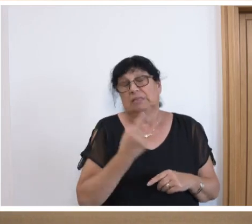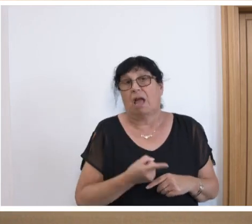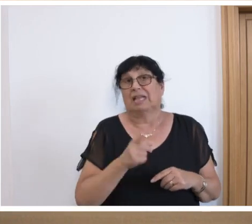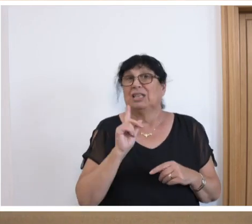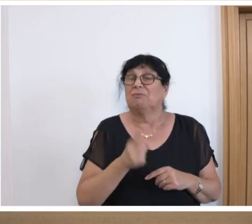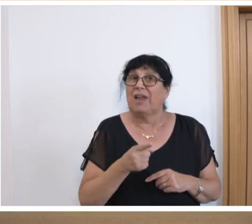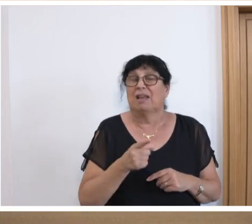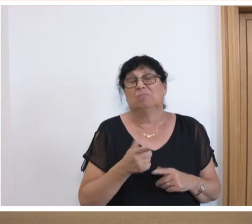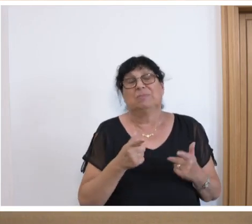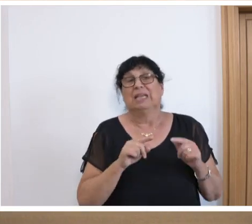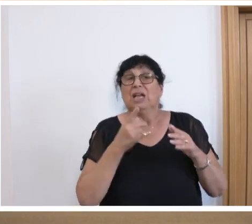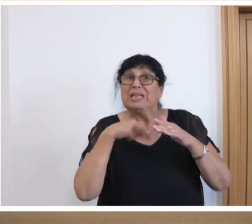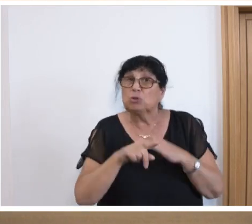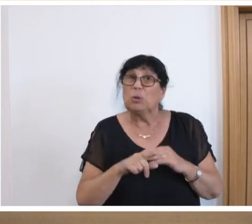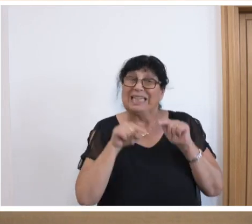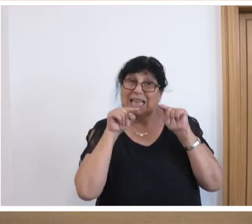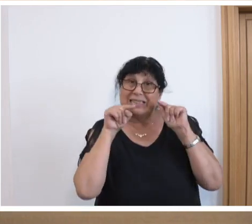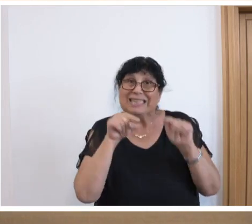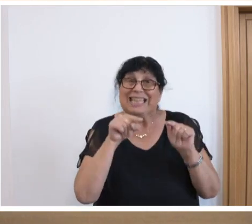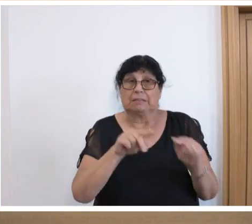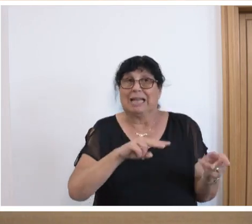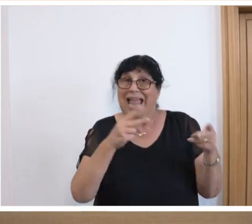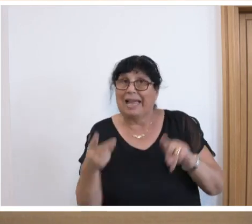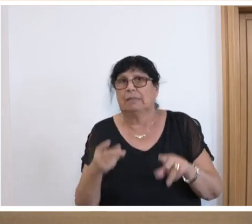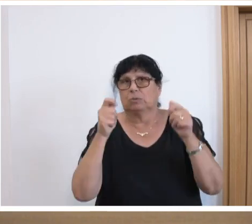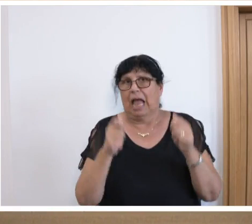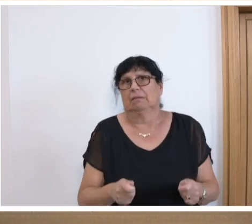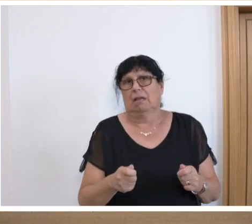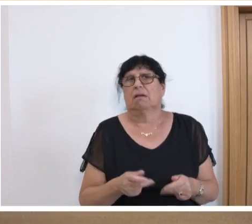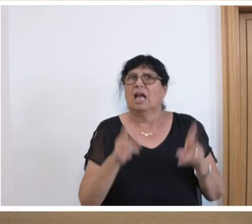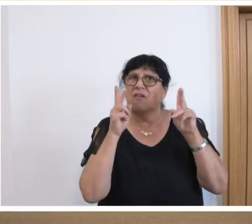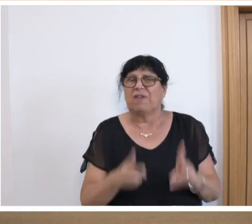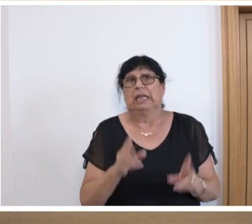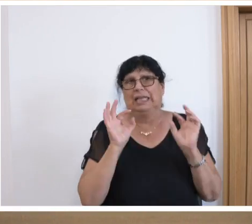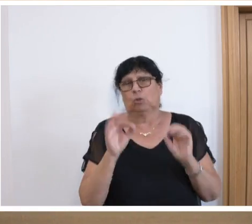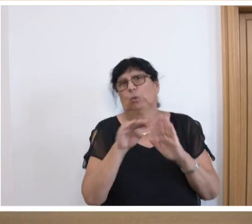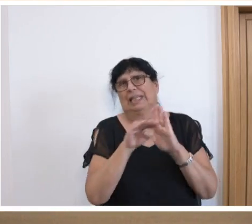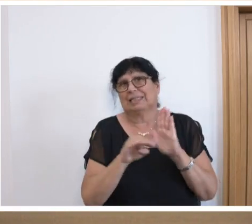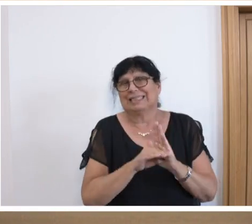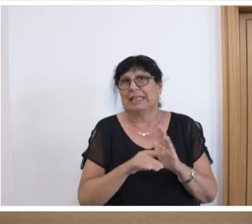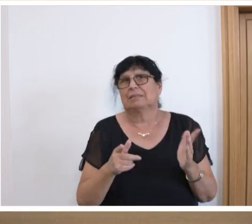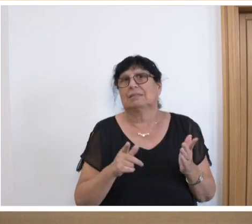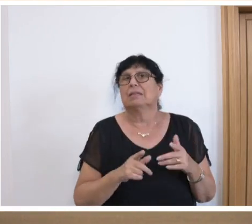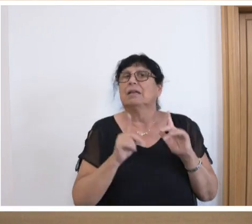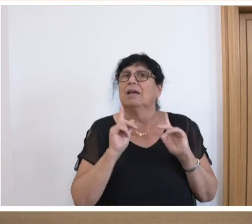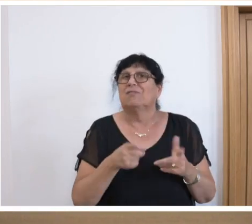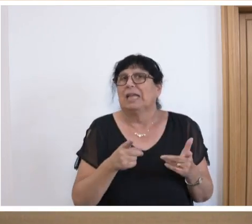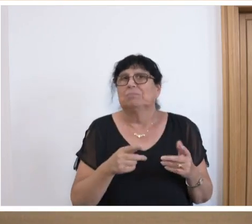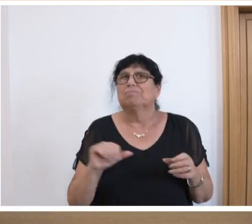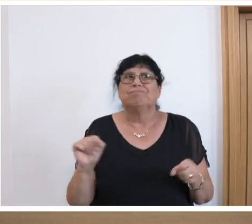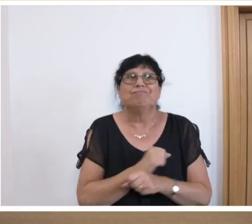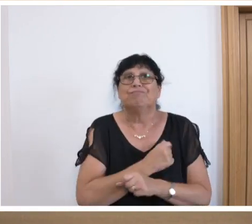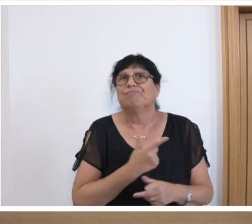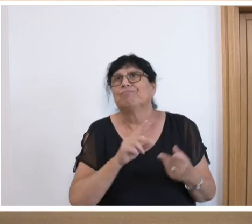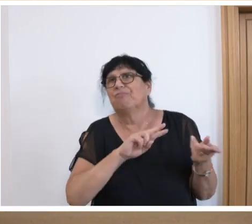weil sprichwörtlich durch diesen Abänderungsantrag ein wirklich gutes Gesetz sprichwörtlich kontaminiert wird.